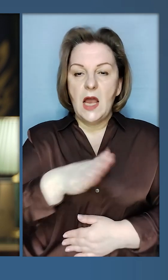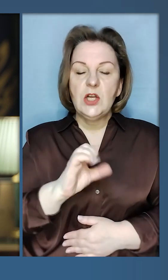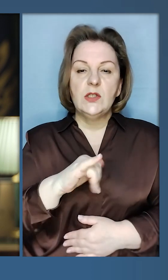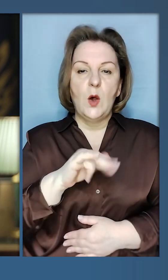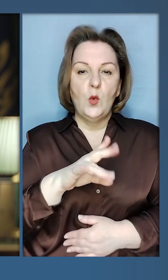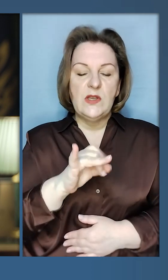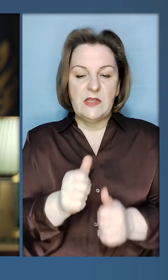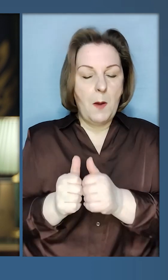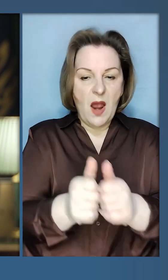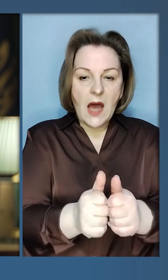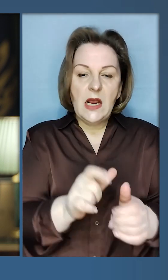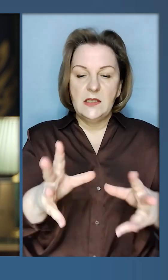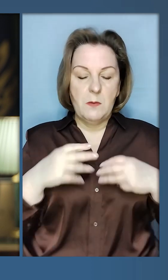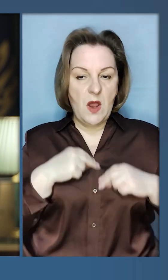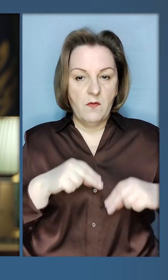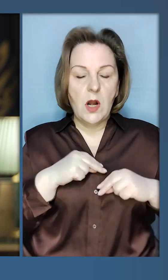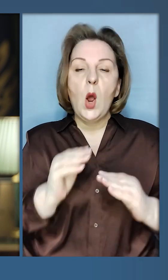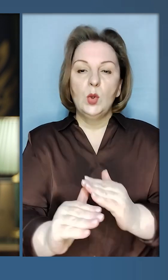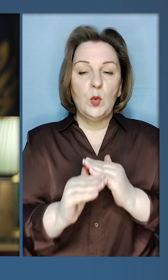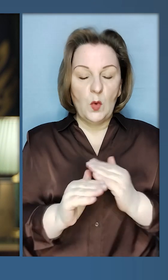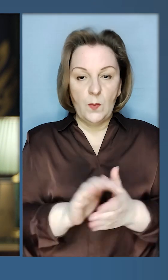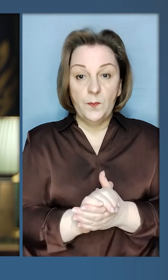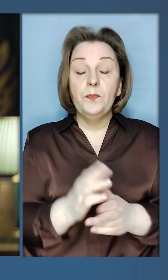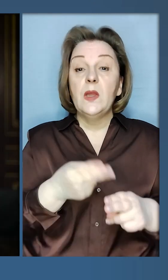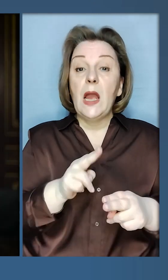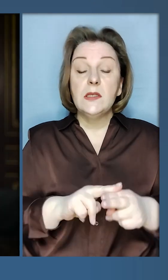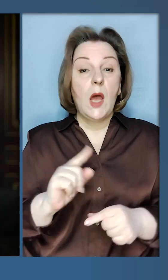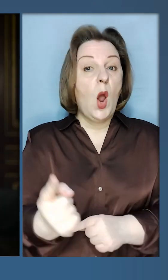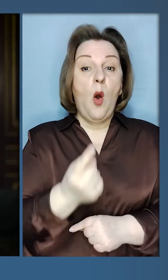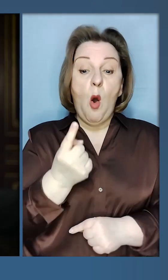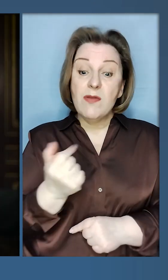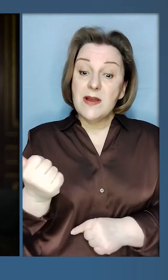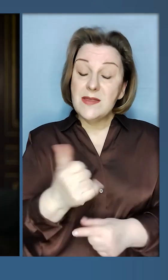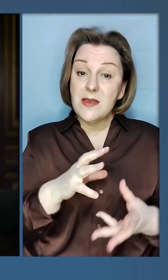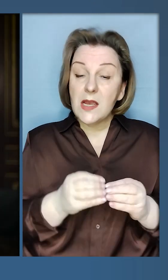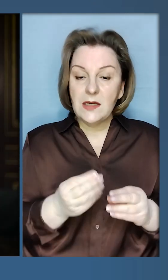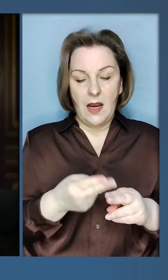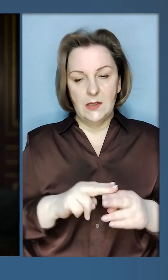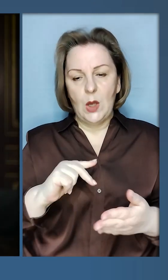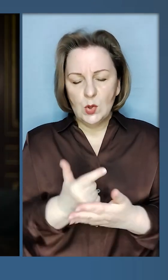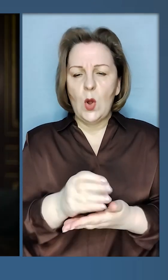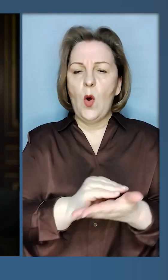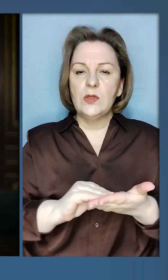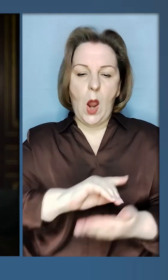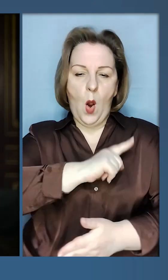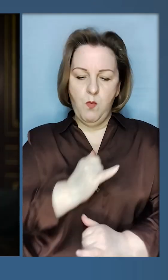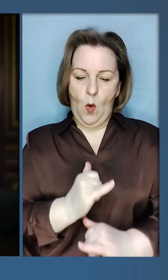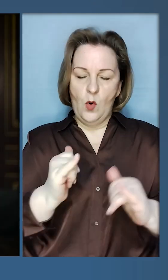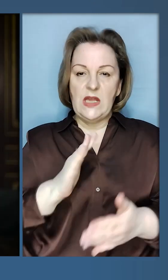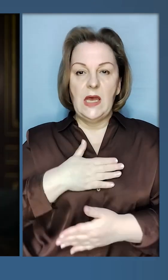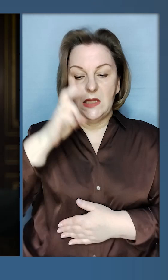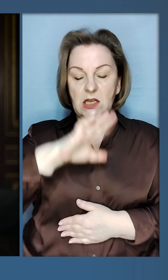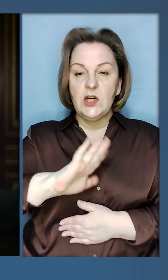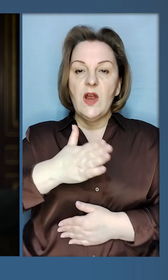саудівським партнерам за співпрацю і допомогу. Це один тиждень. І це знову-знову посилення